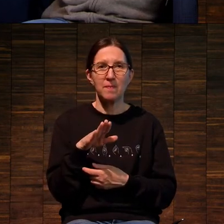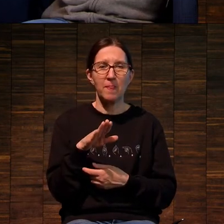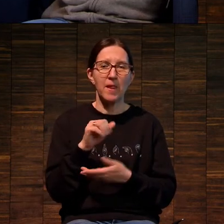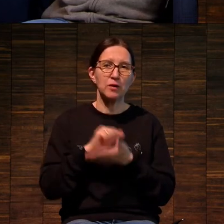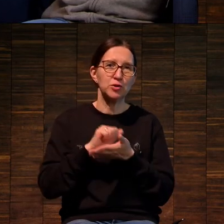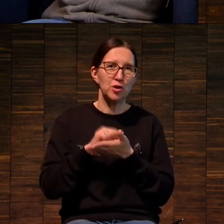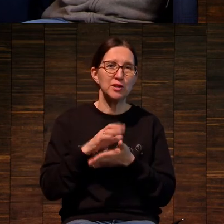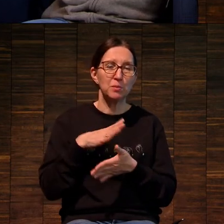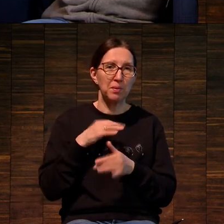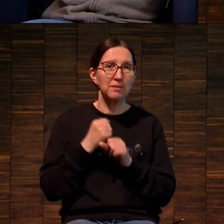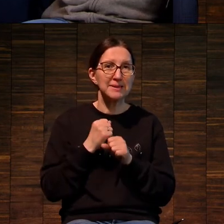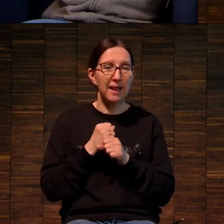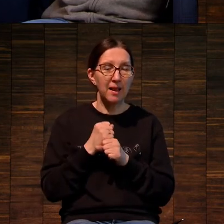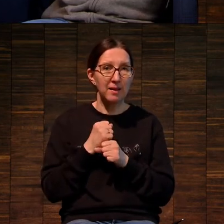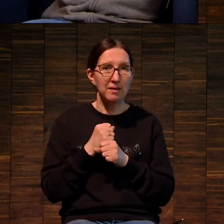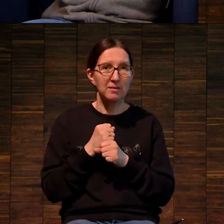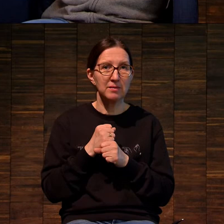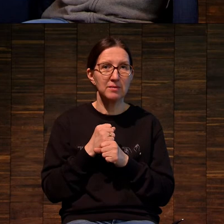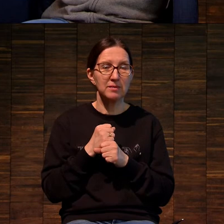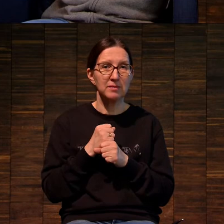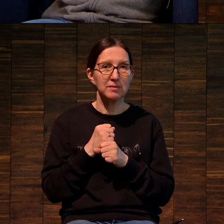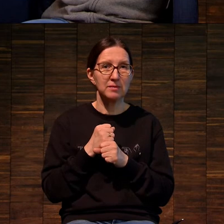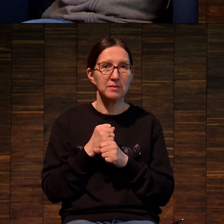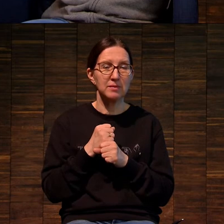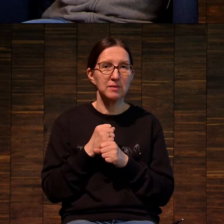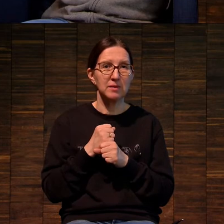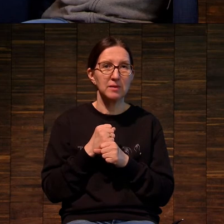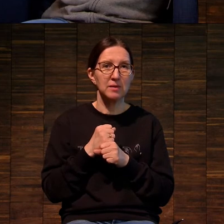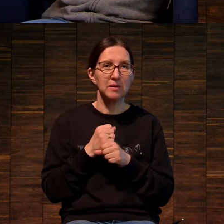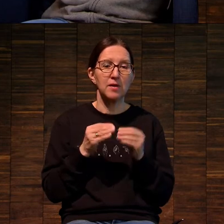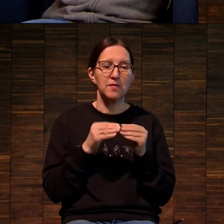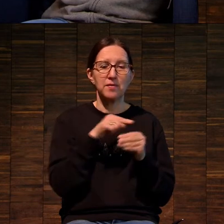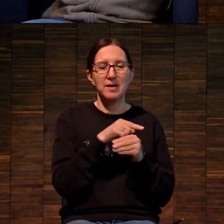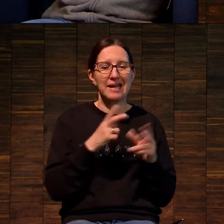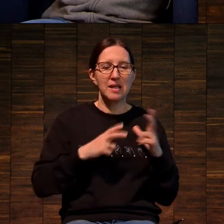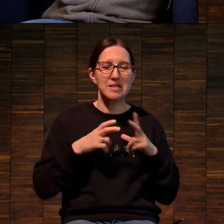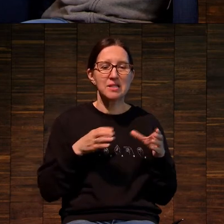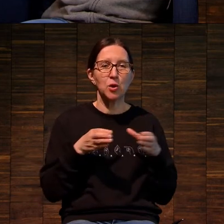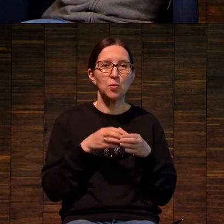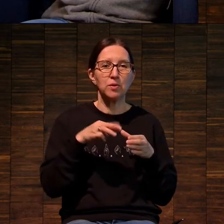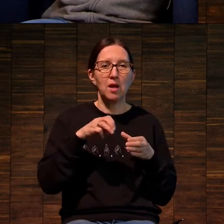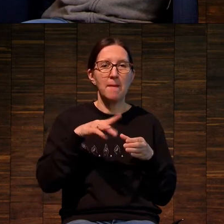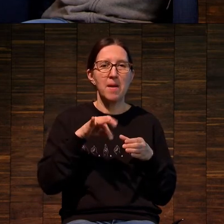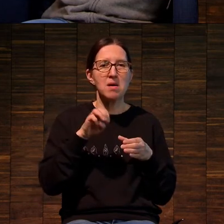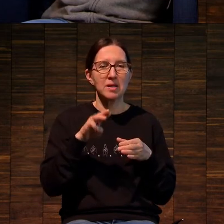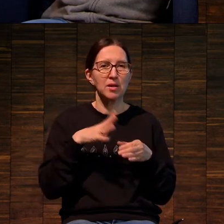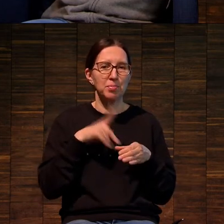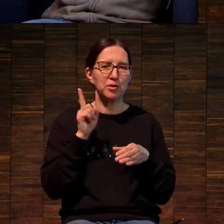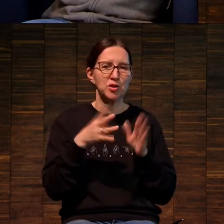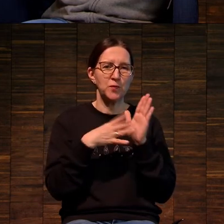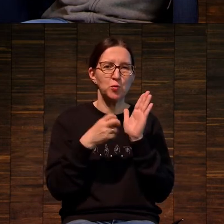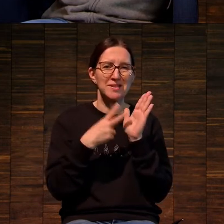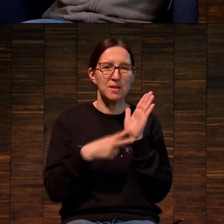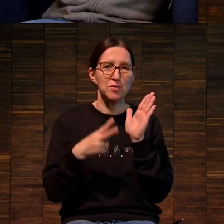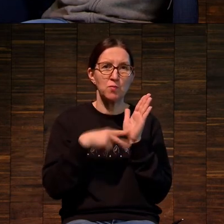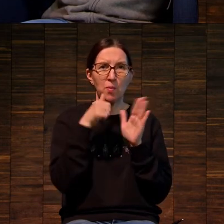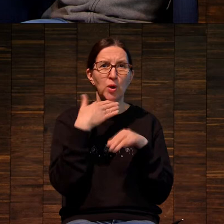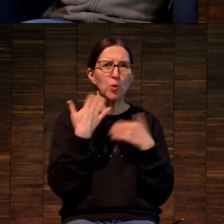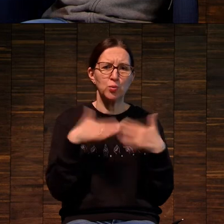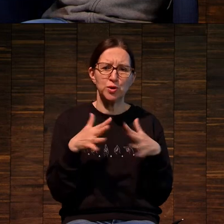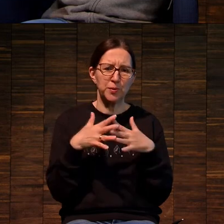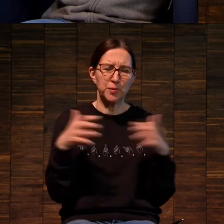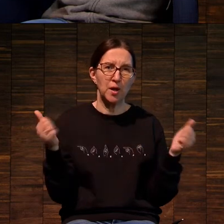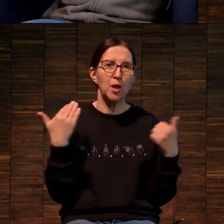тираж был произведен институтом Тамаринт, это, по-моему, 77-й год. Вот сейчас это все уже на